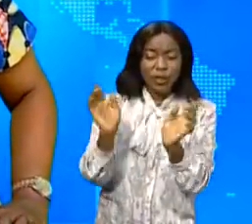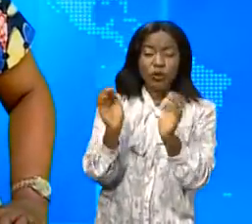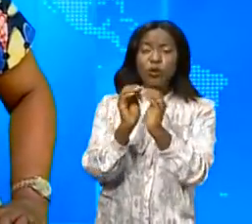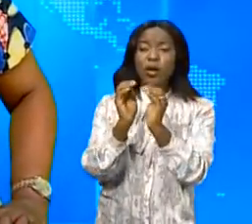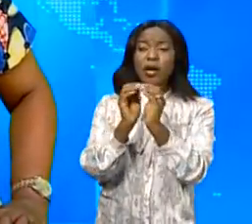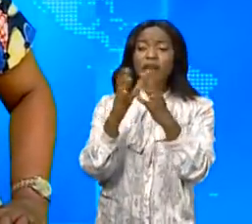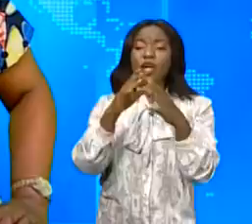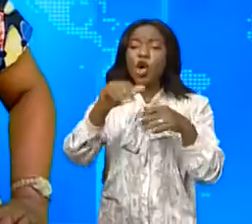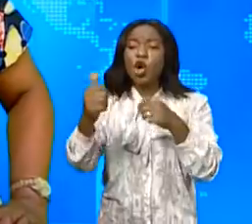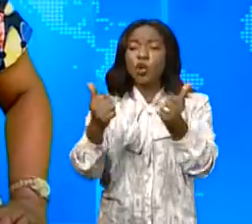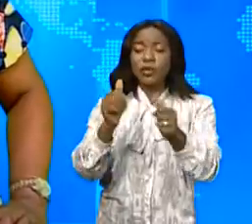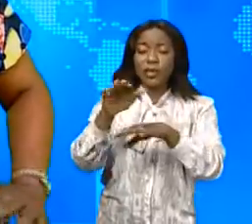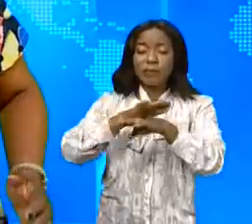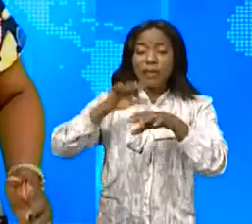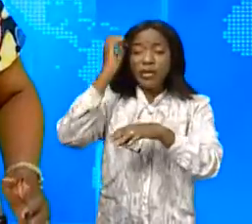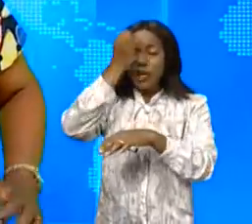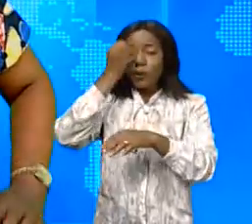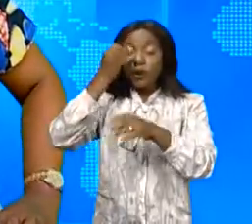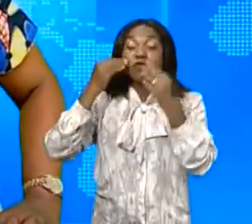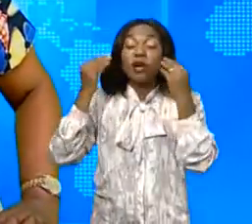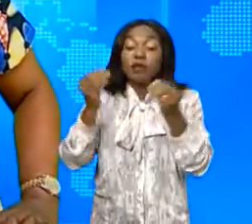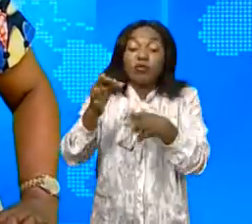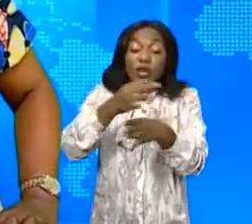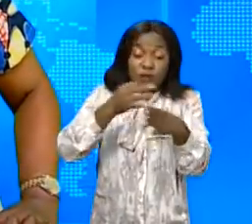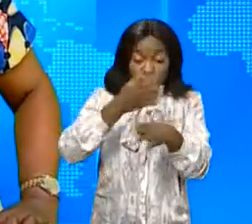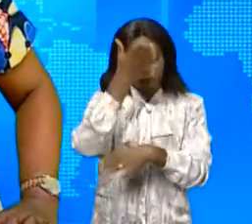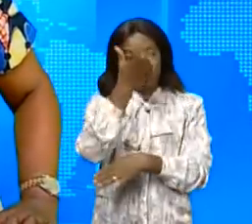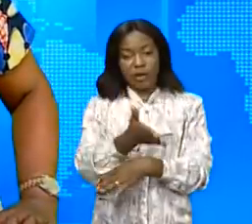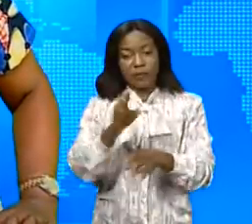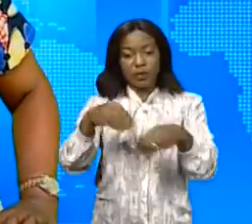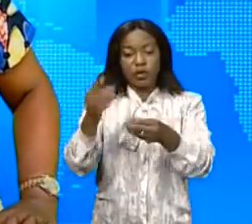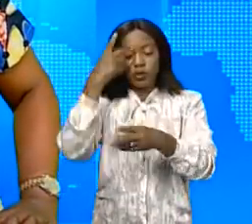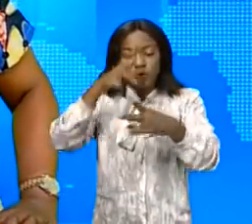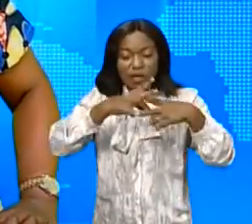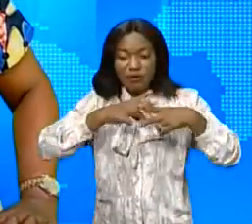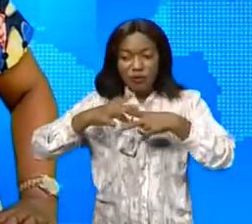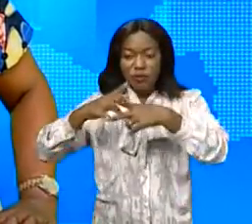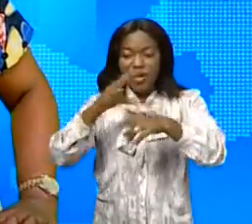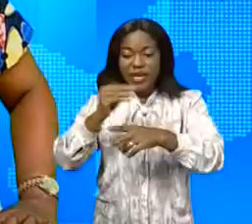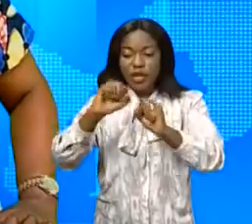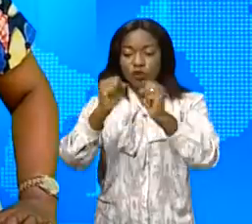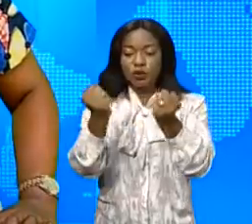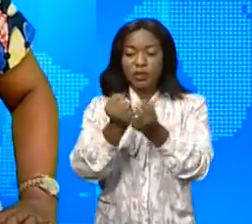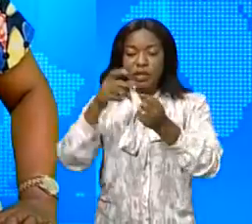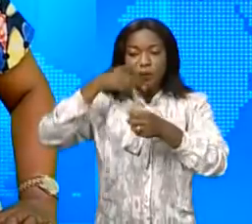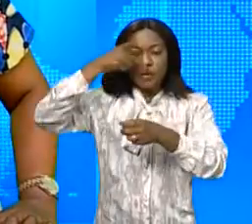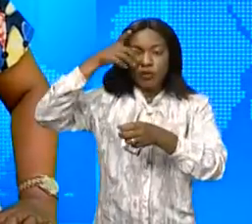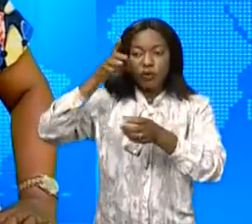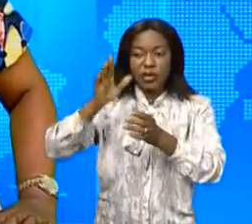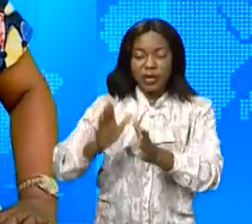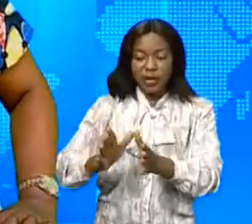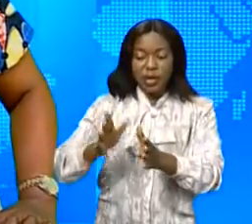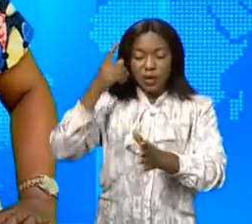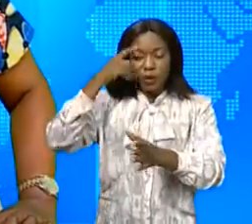le pilier de leur économie.'est le sens donné à cette formation sur l'environnement et les sociétés pétrolières de production organisée